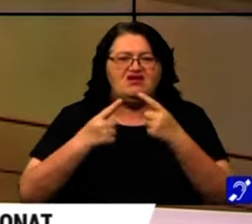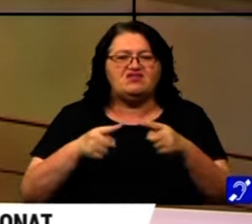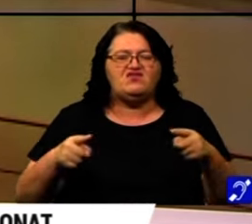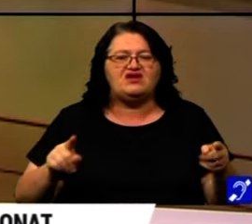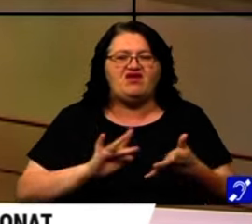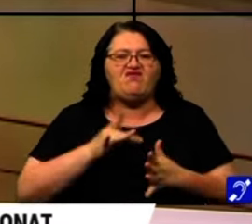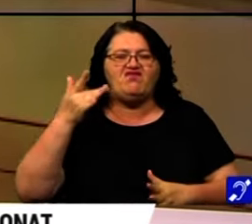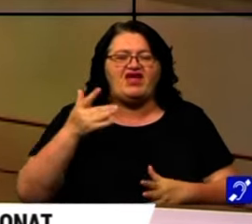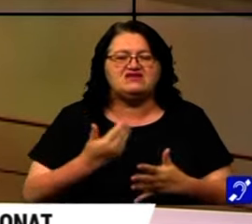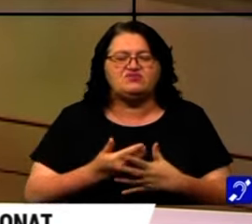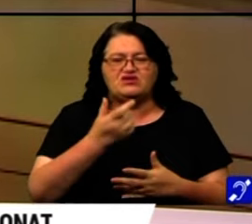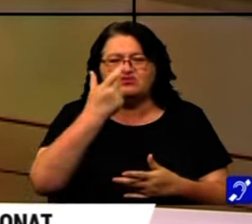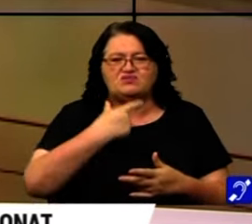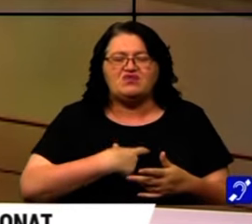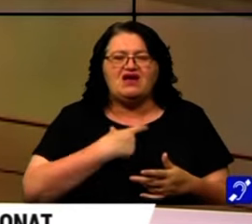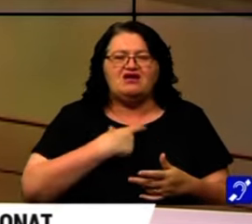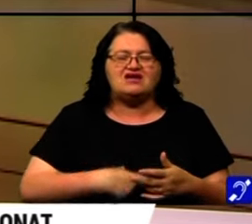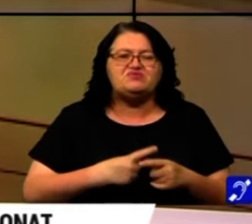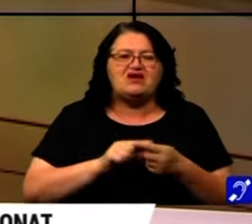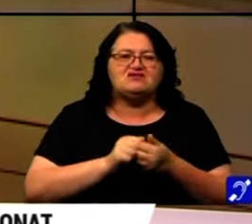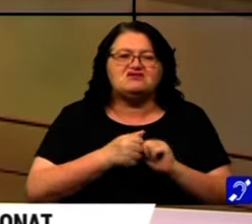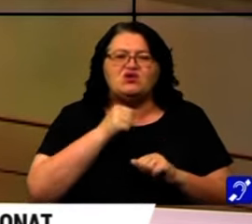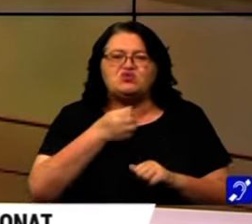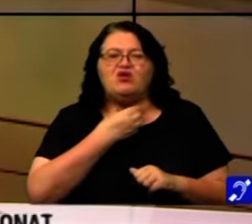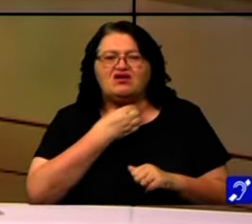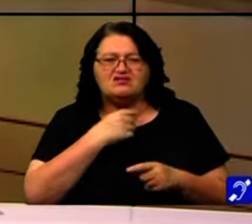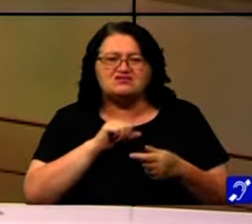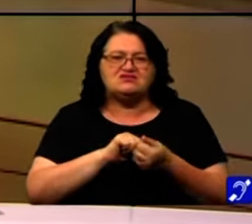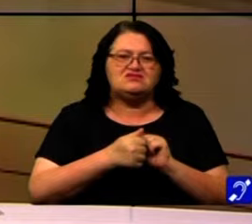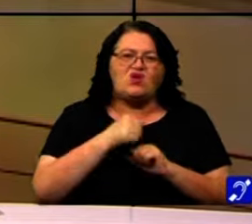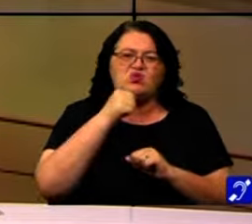diferite infecții ale căilor respiratorii sau cu dureri de gât și spate.